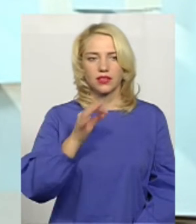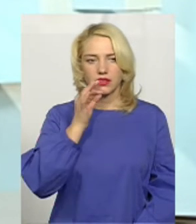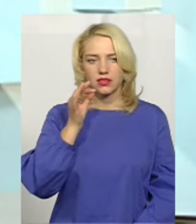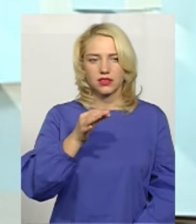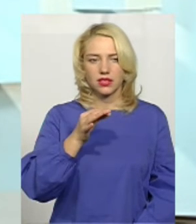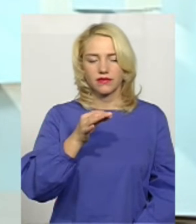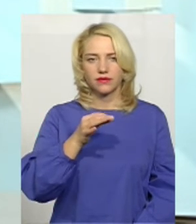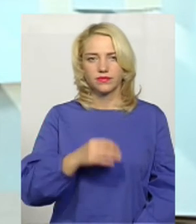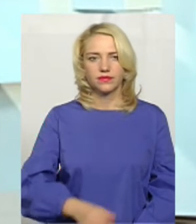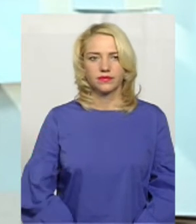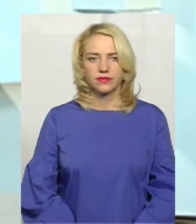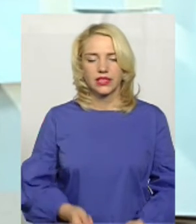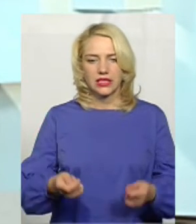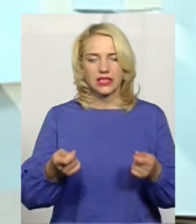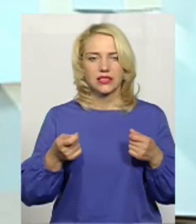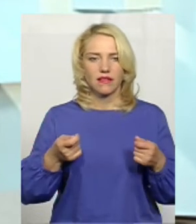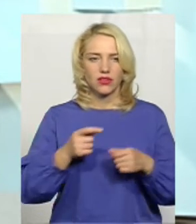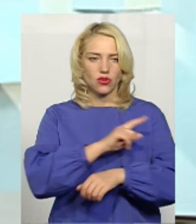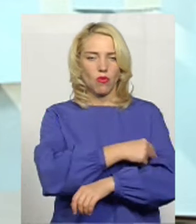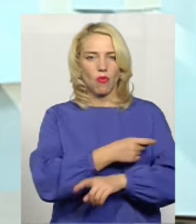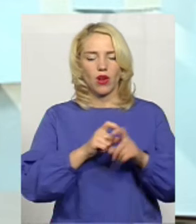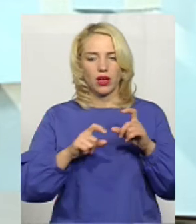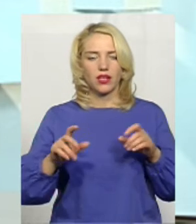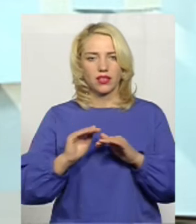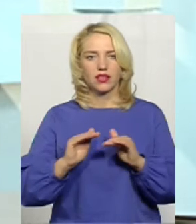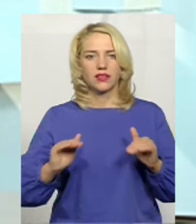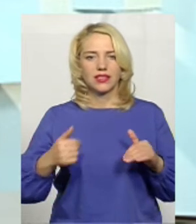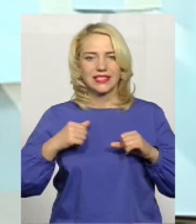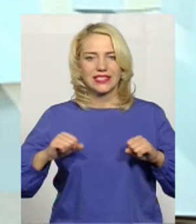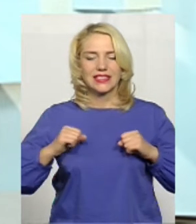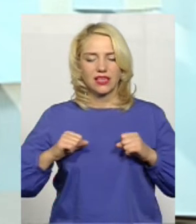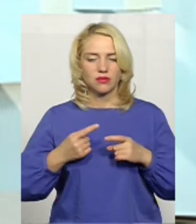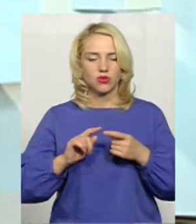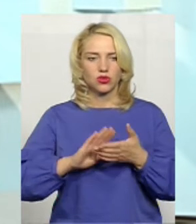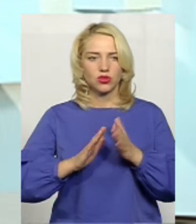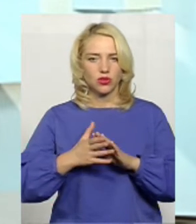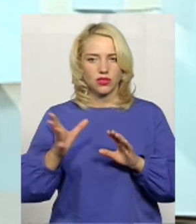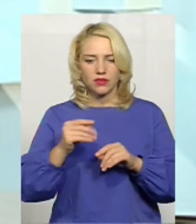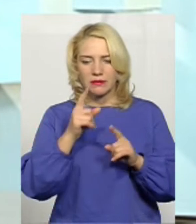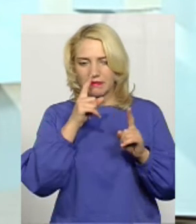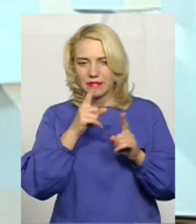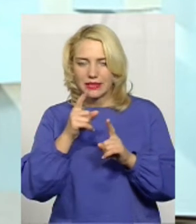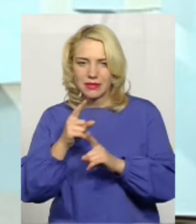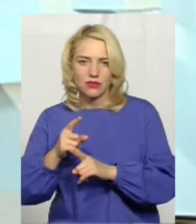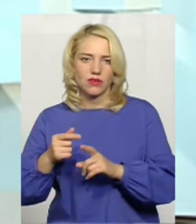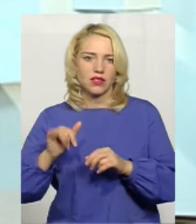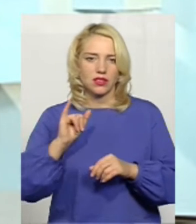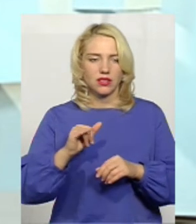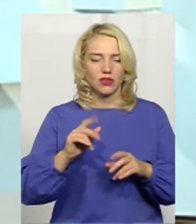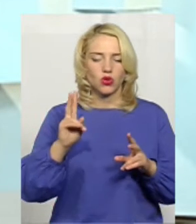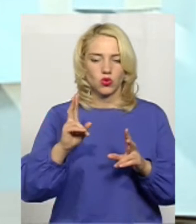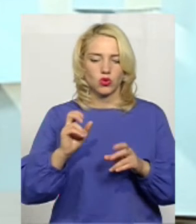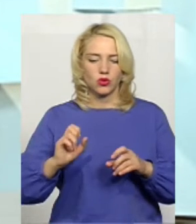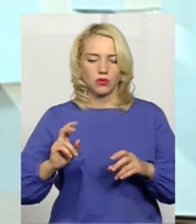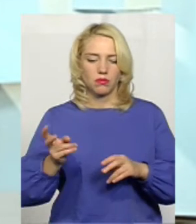завідувач поліклінікою дитячої, стараємося ситуацію нейтралізувати. І всі, хто прийшов в цей день,